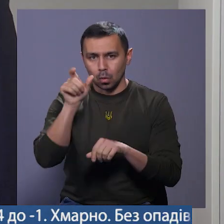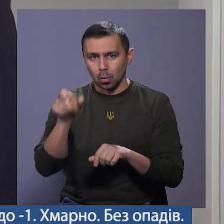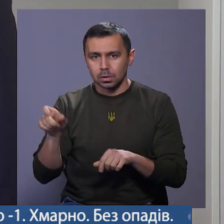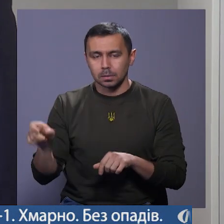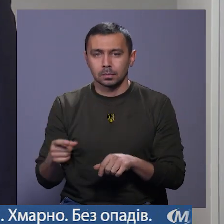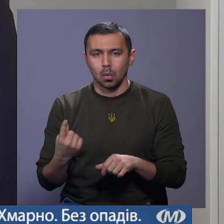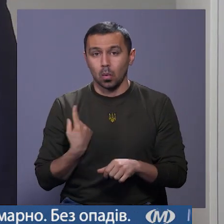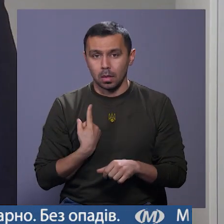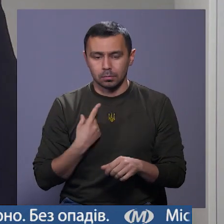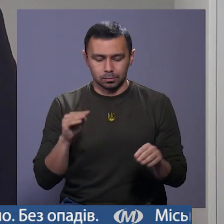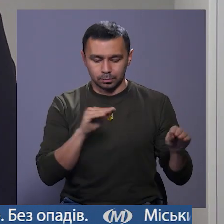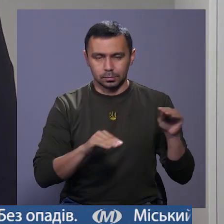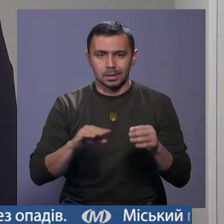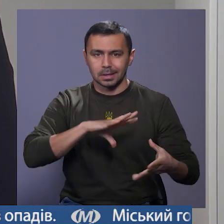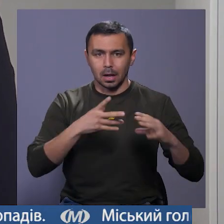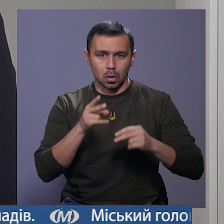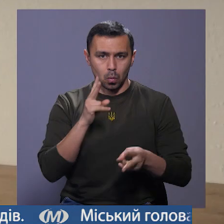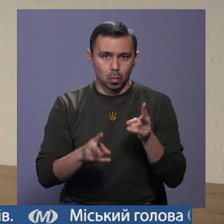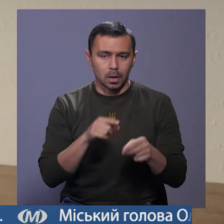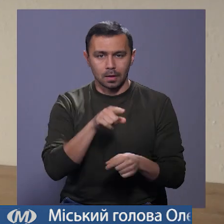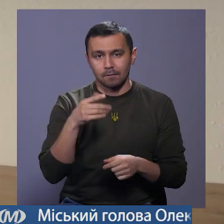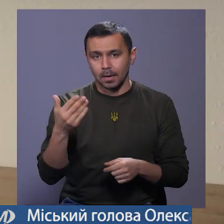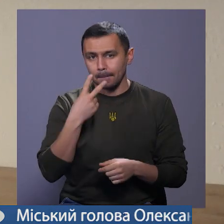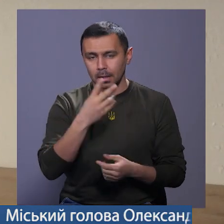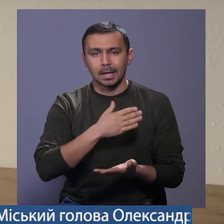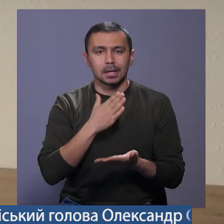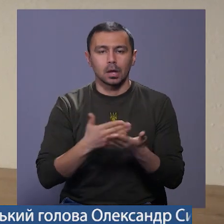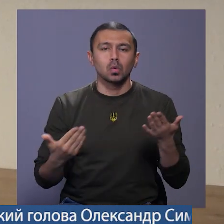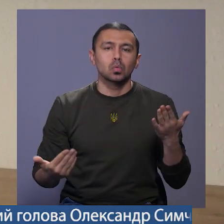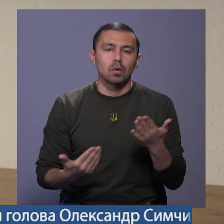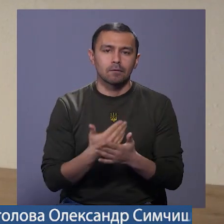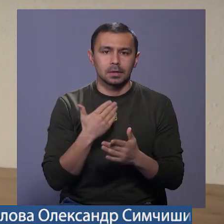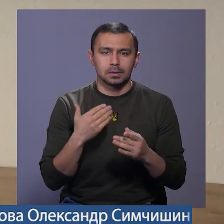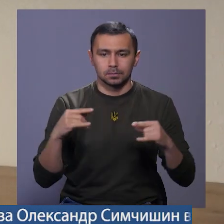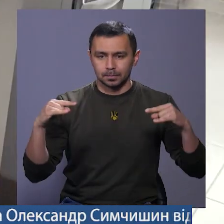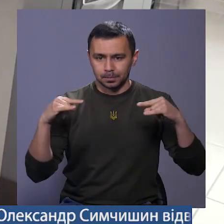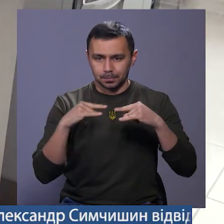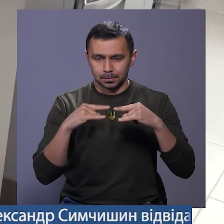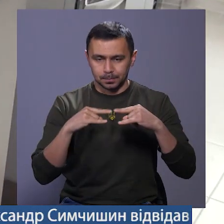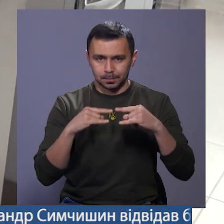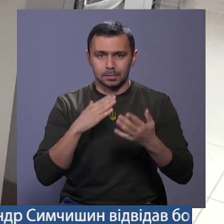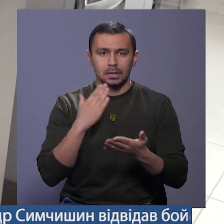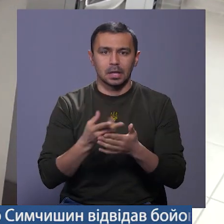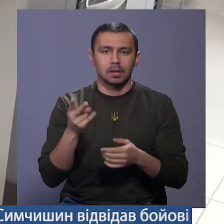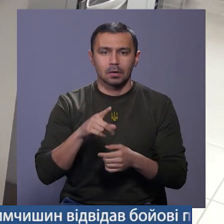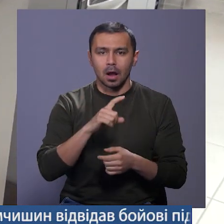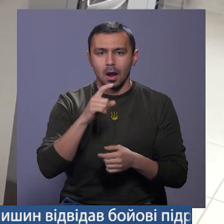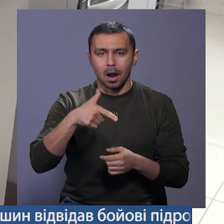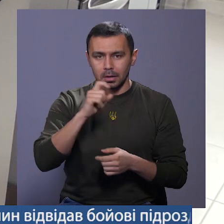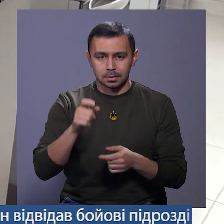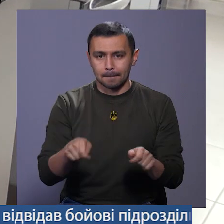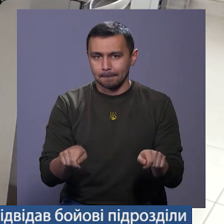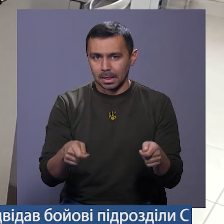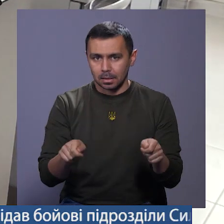одинаків, облаштована загальна кухня. На загальній кухні, ви бачили, стоїть нові стільниці, стоять дві газових плити,